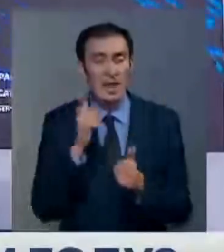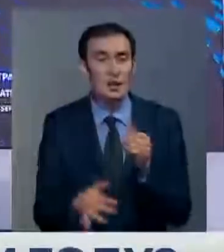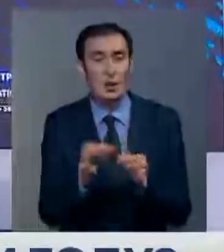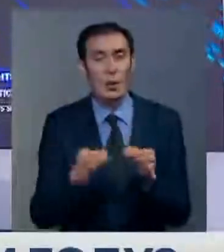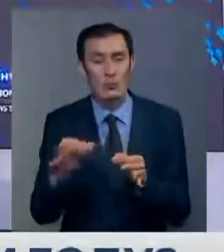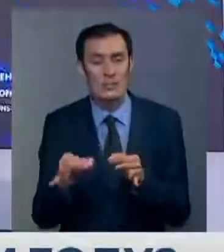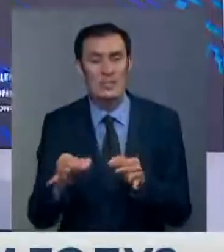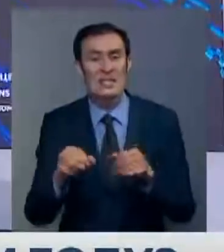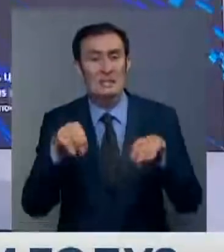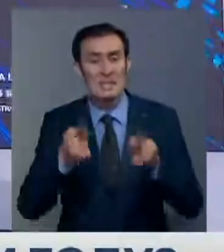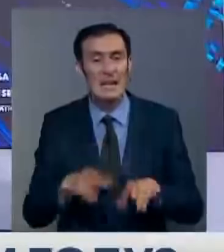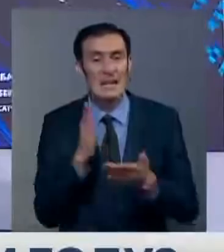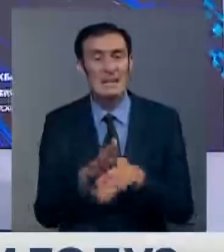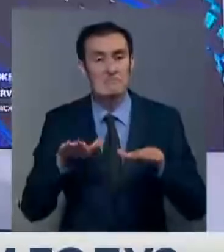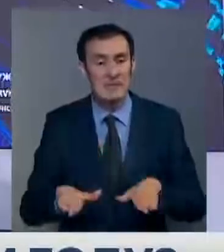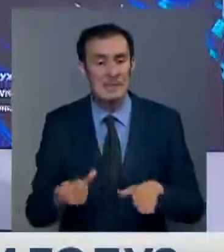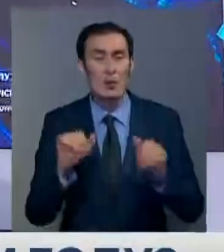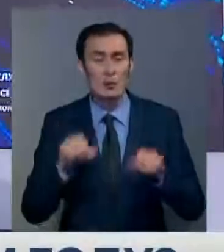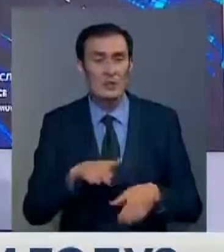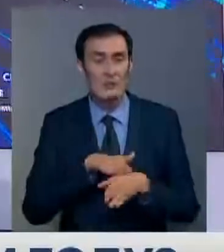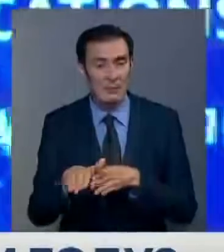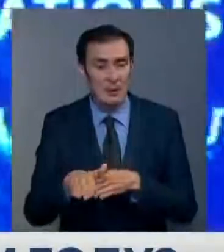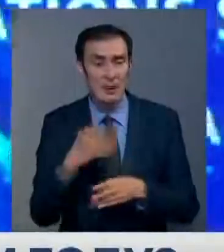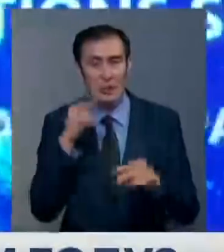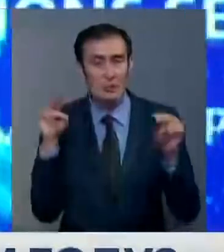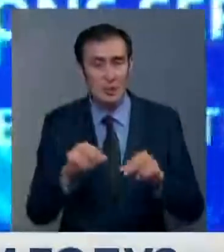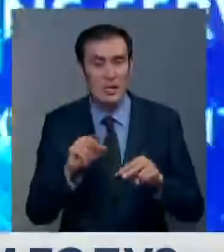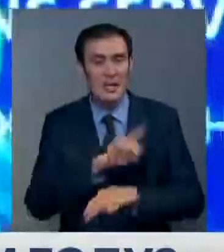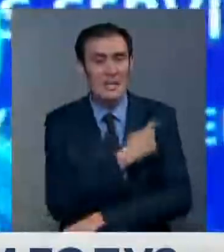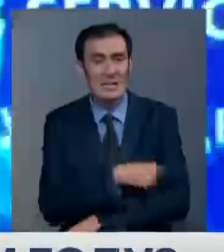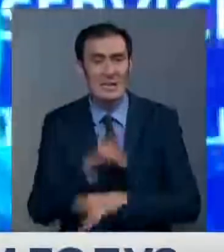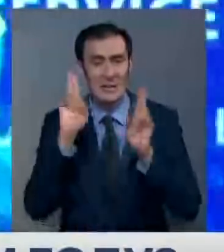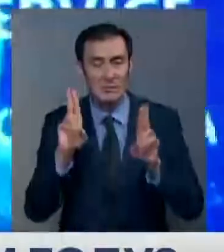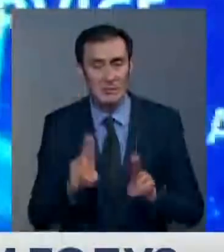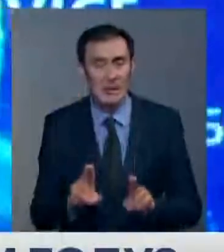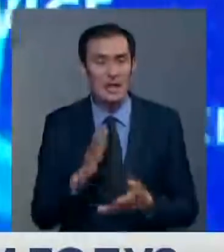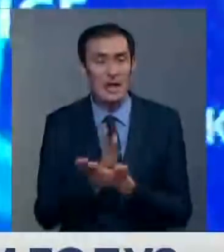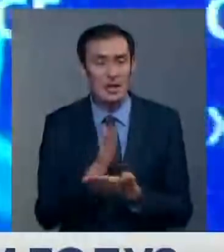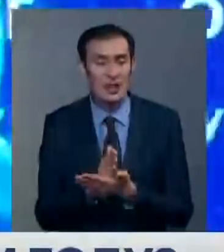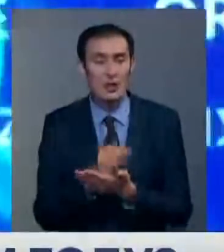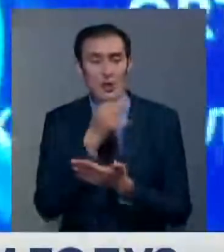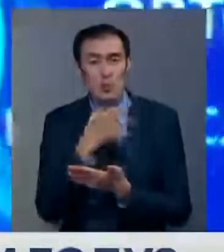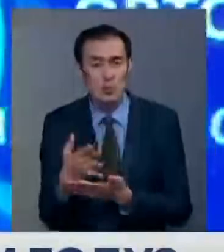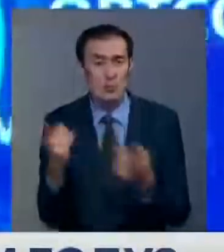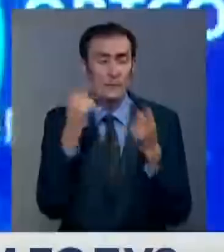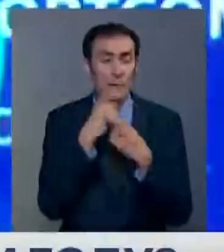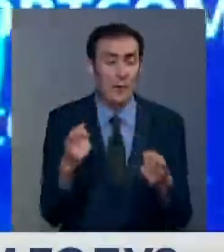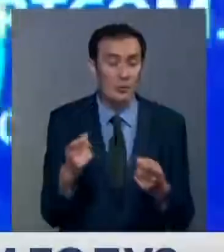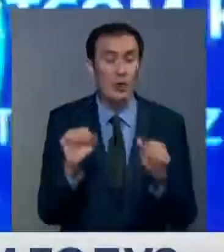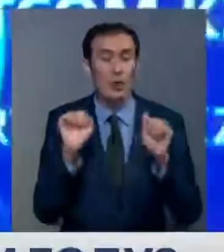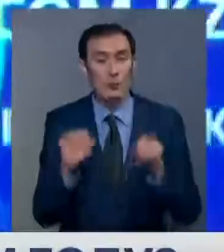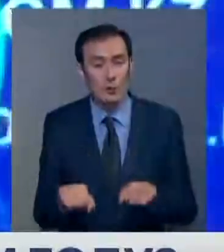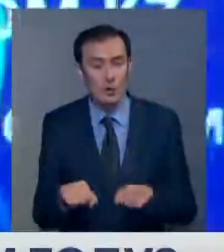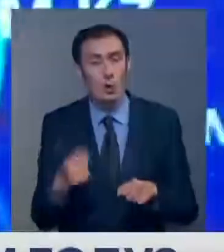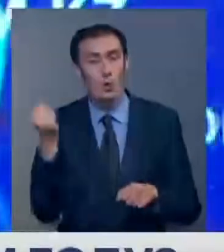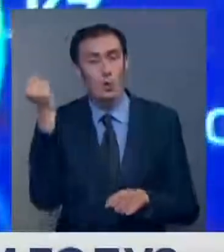области определены специальные места, где это можно сделать с соблюдением всех санитарных мер. Их расположение и любую интересующую информацию можно